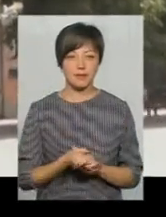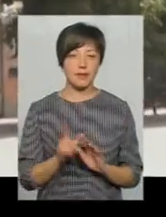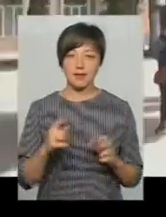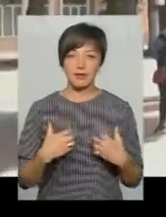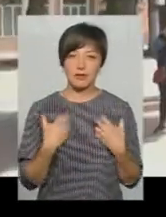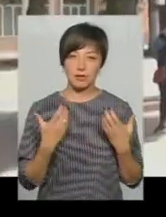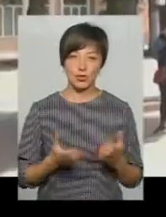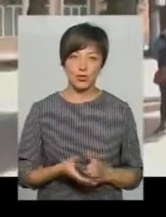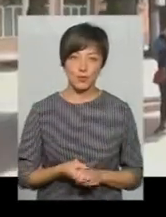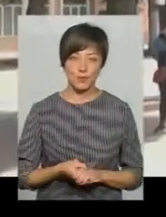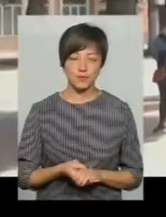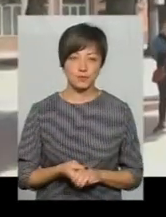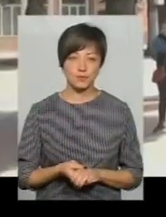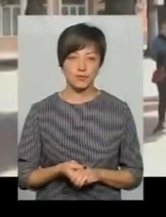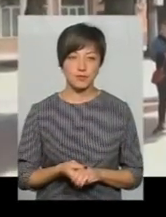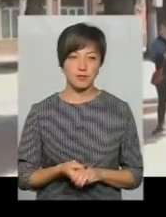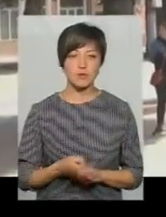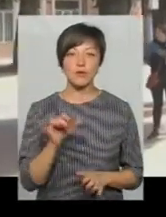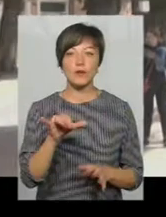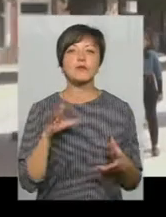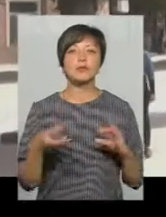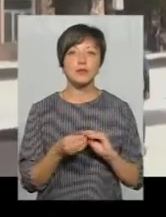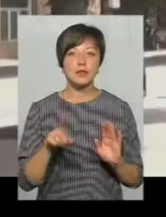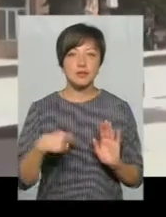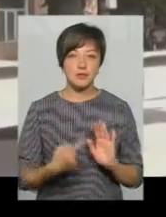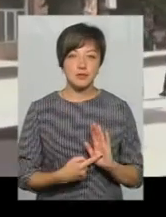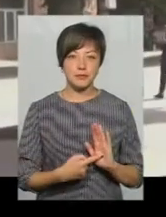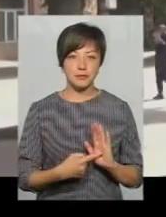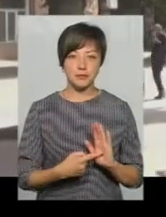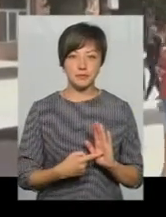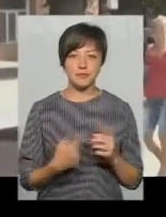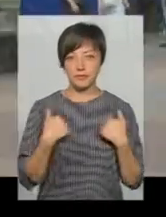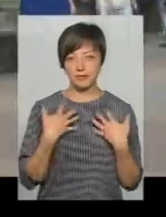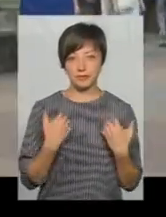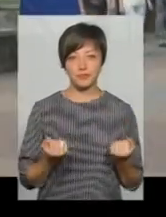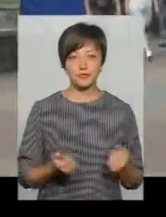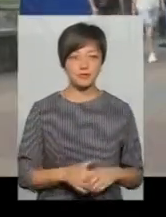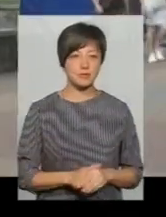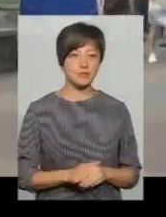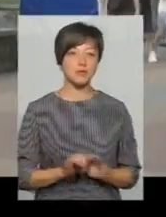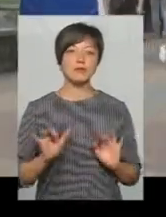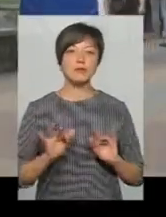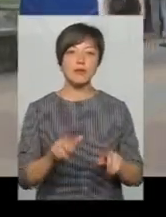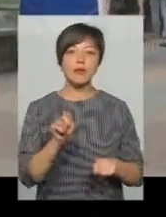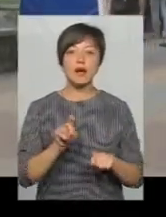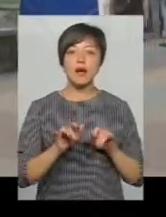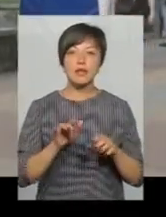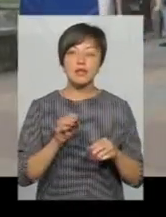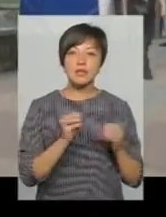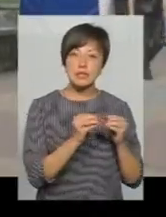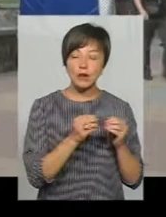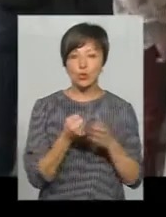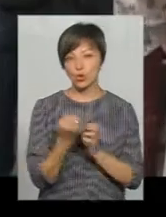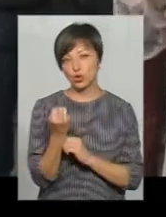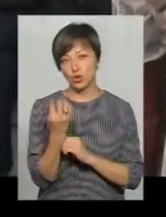страшно. І який у вас результат? Я здоровий. Тривала акція Т. Заради життя з 10 до